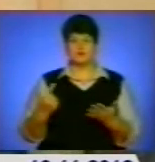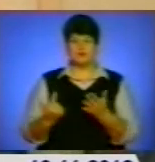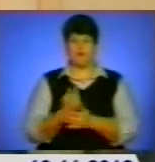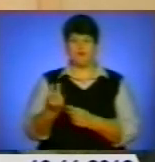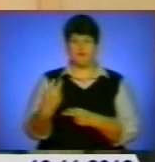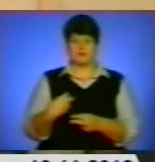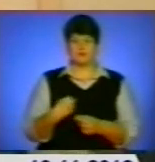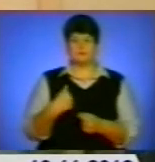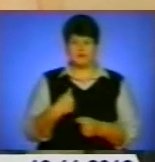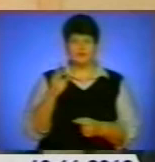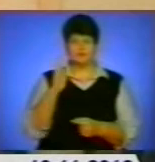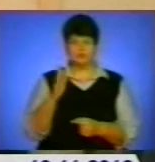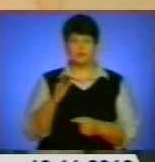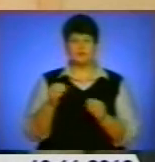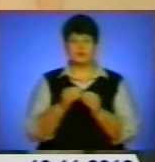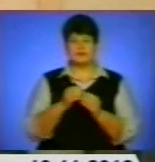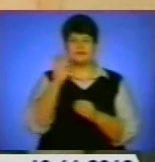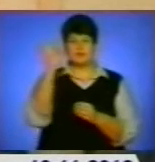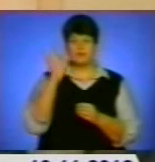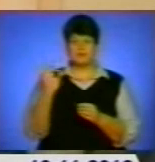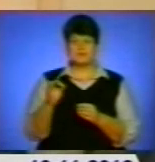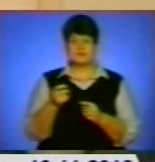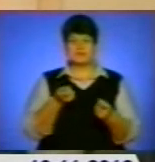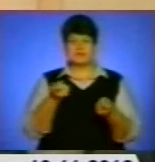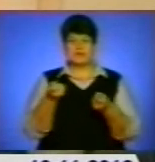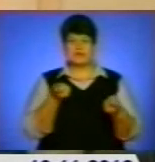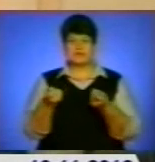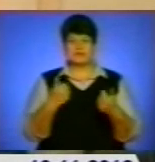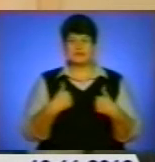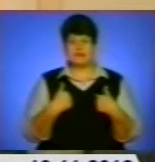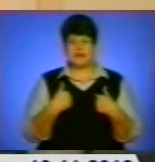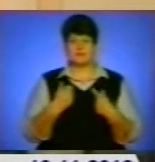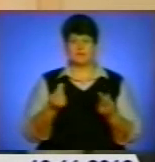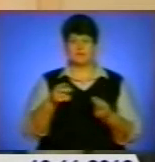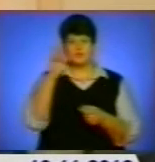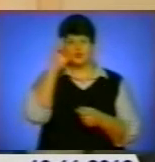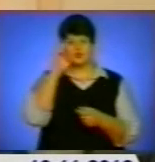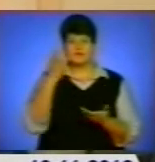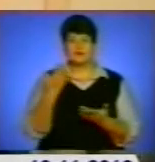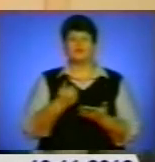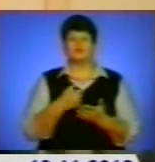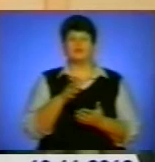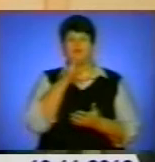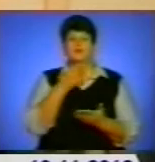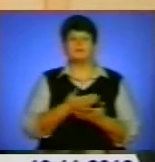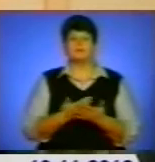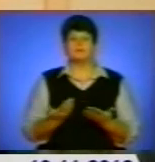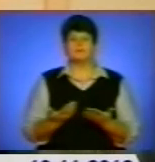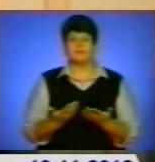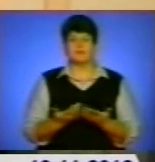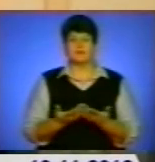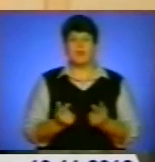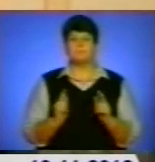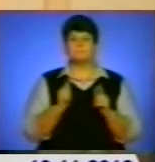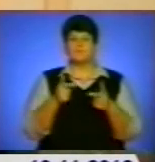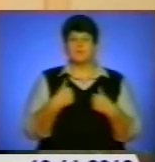І ми так будемо по 10% вибачити, дразнити наших бюджетників до якого часу. Поступлення наші мізерні.